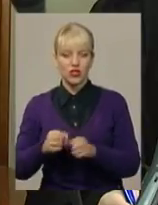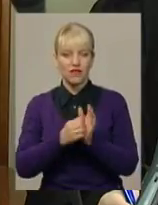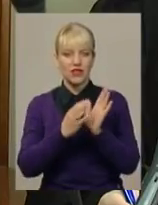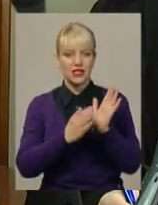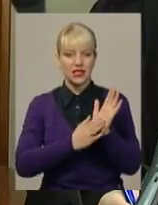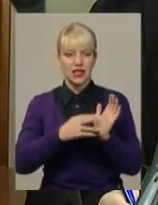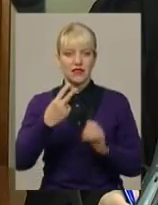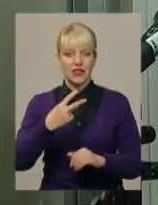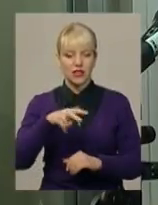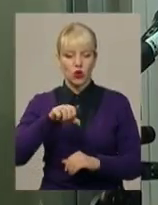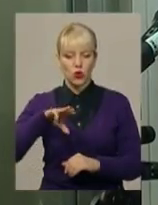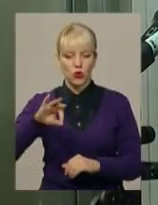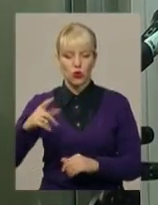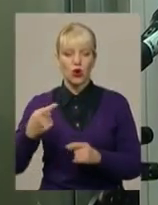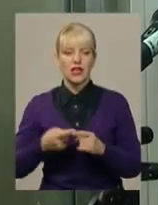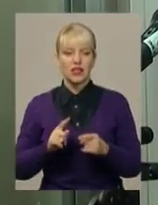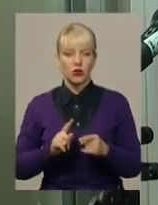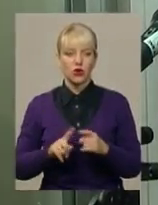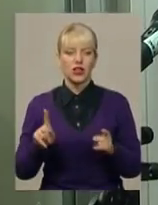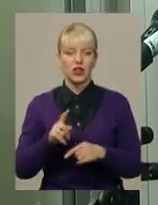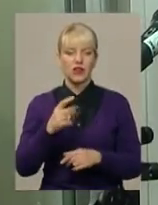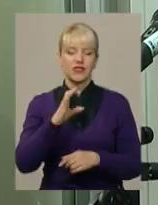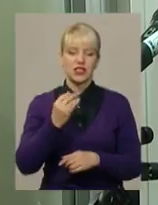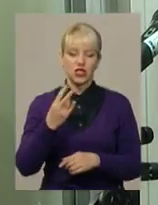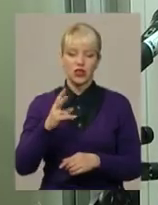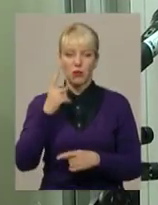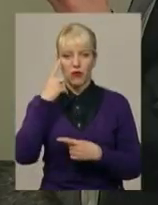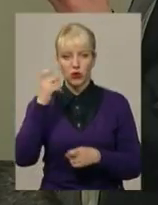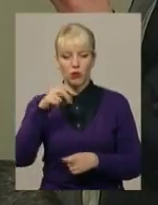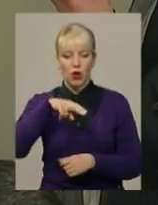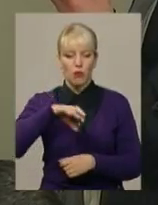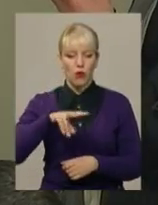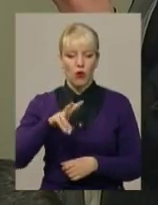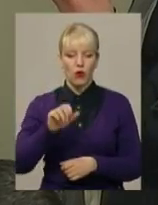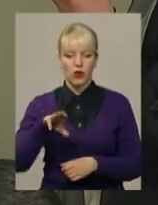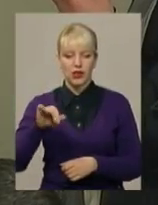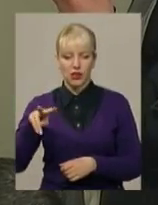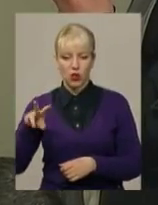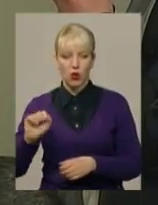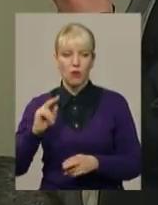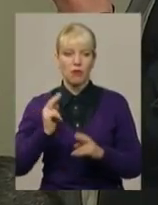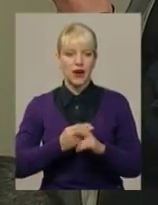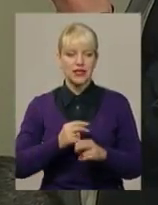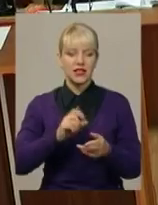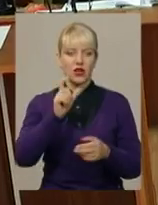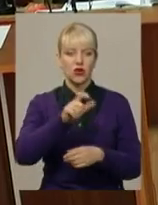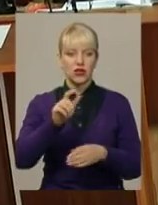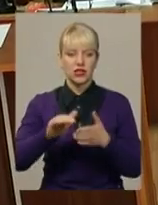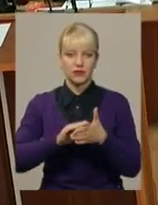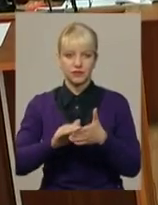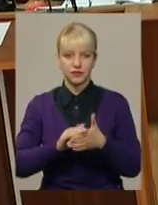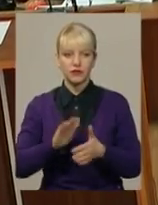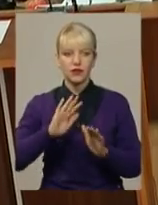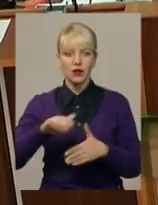статтею, про яку у січні повідомив Іван Покутило. Без зазначення осіб, що могли бути причетними до скуєння злочину. Після